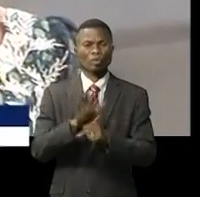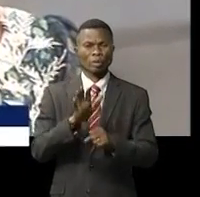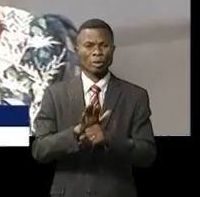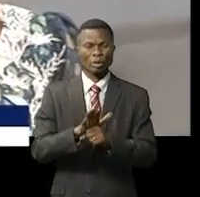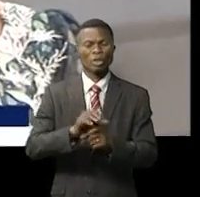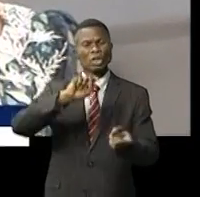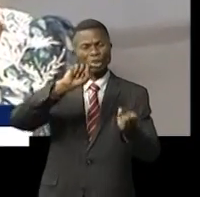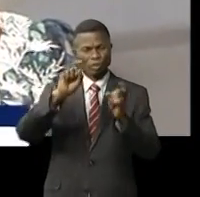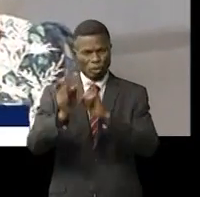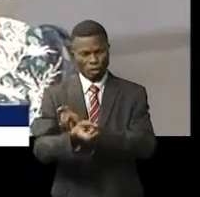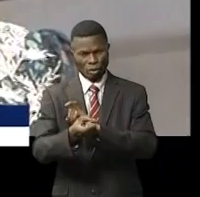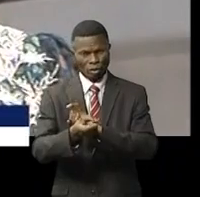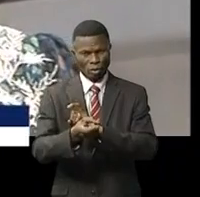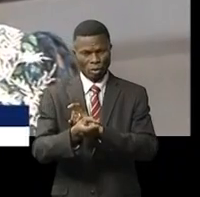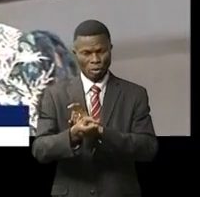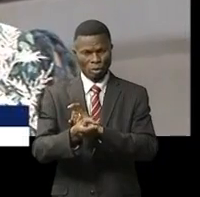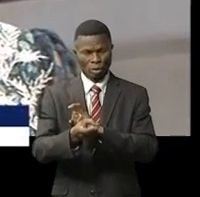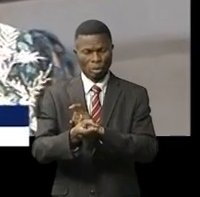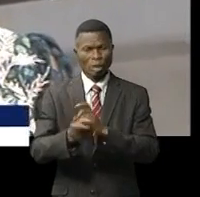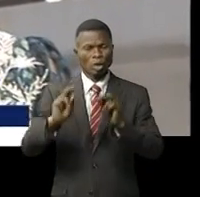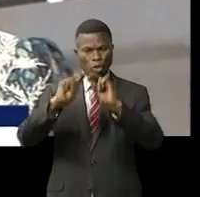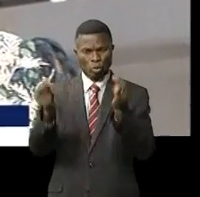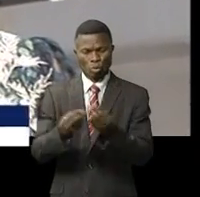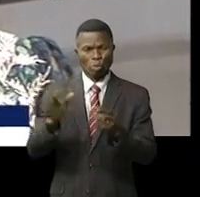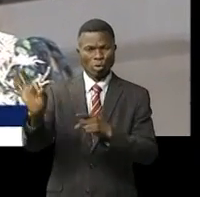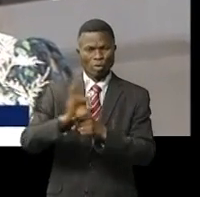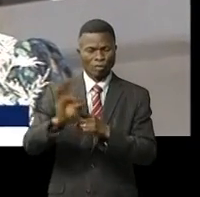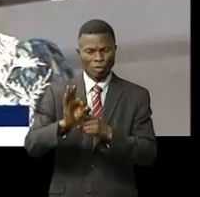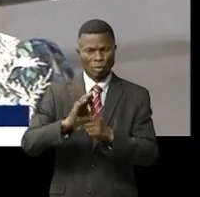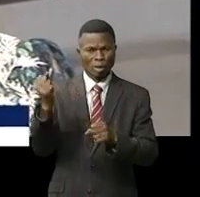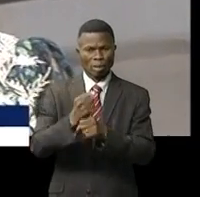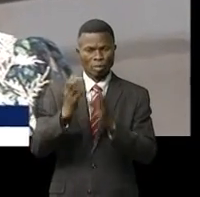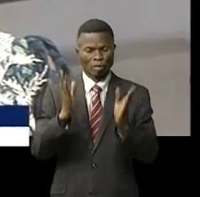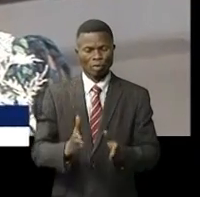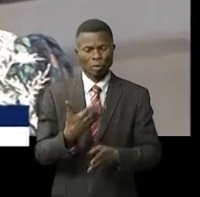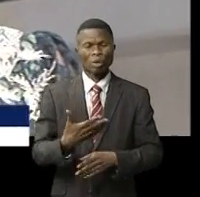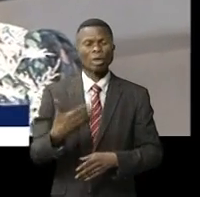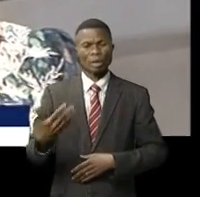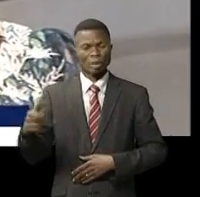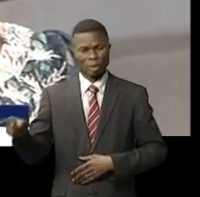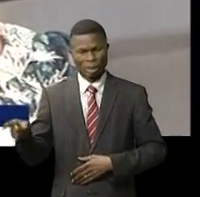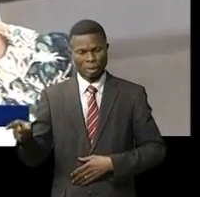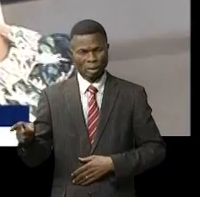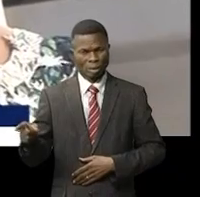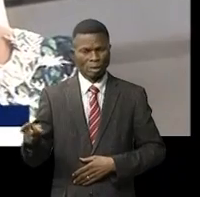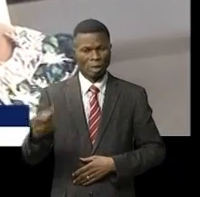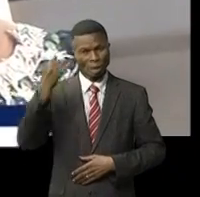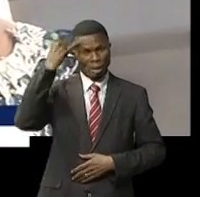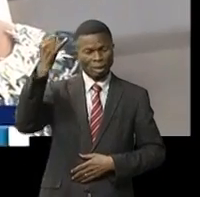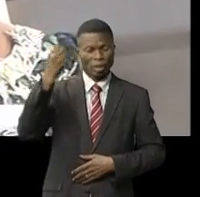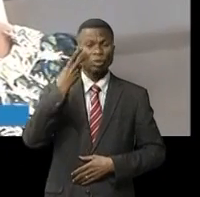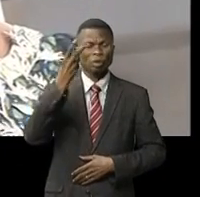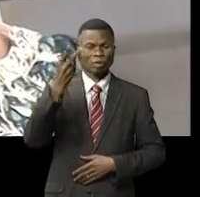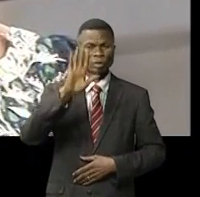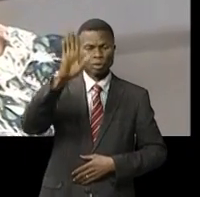révolutionner le secteur de la formation professionnelle et métier qui selon la vision